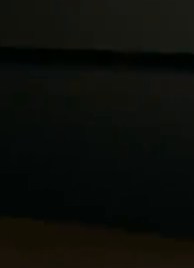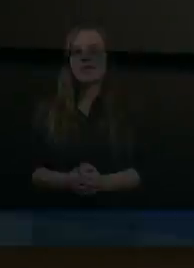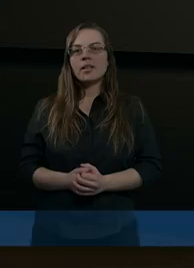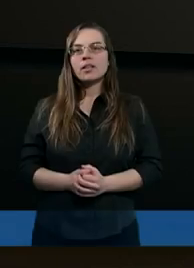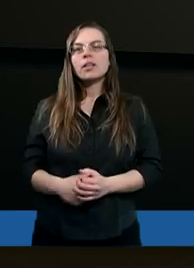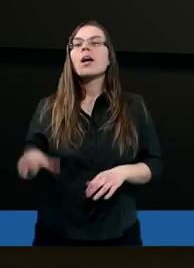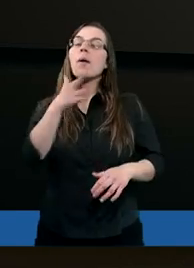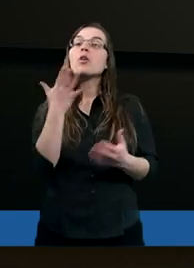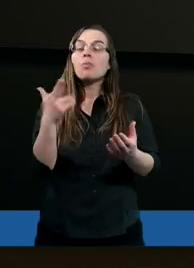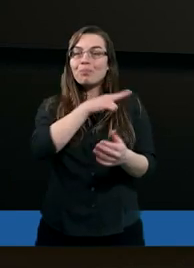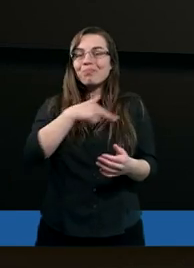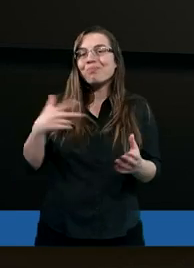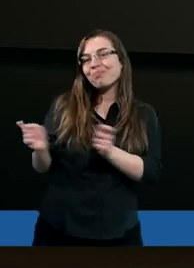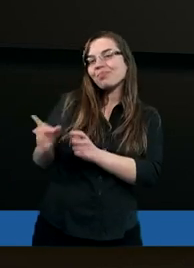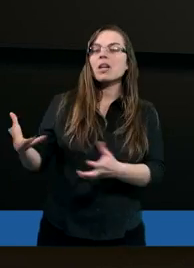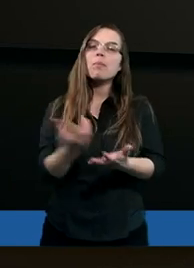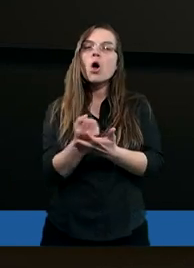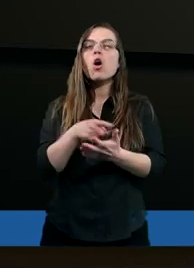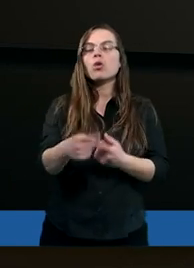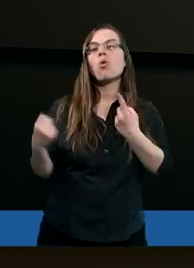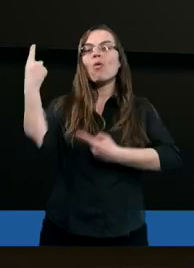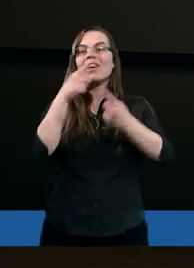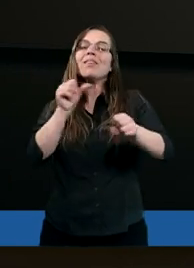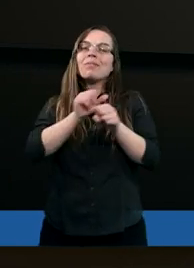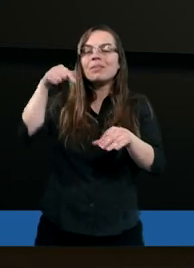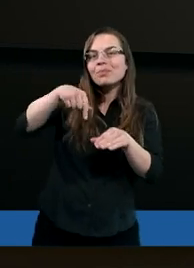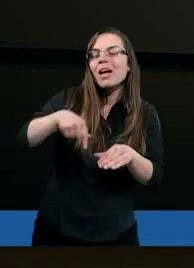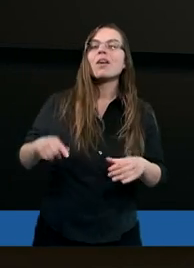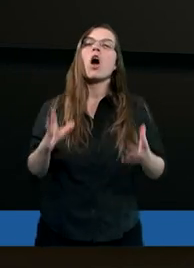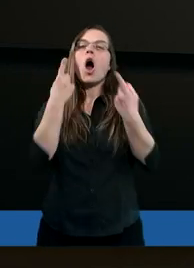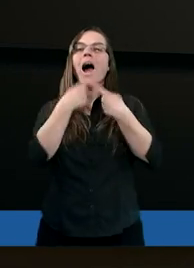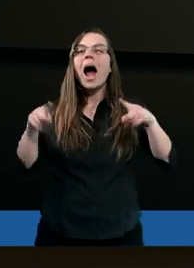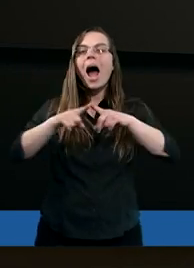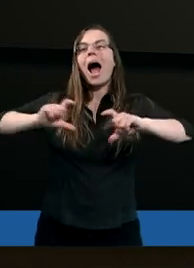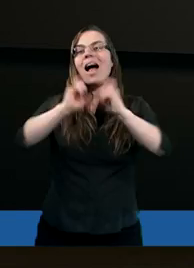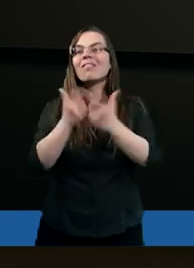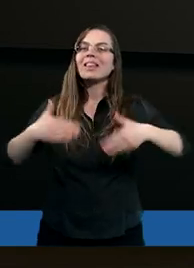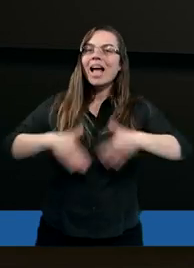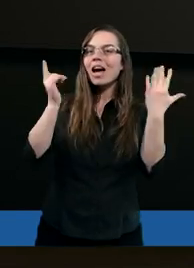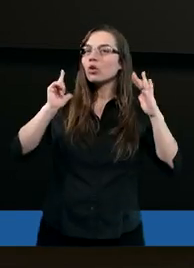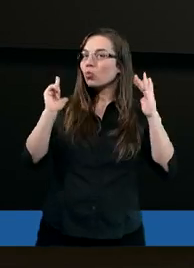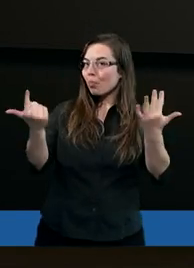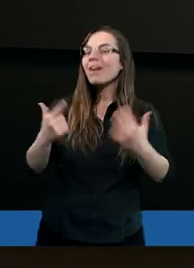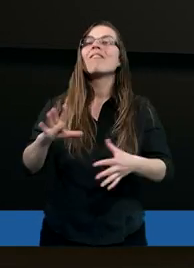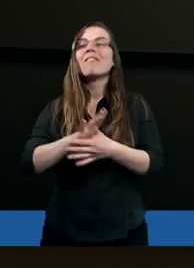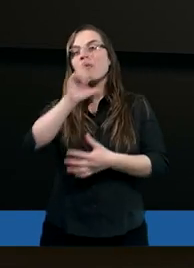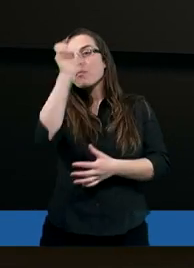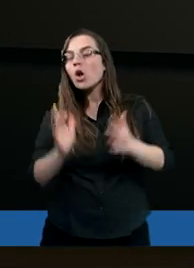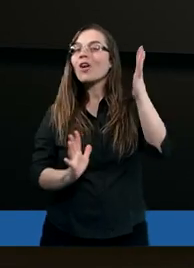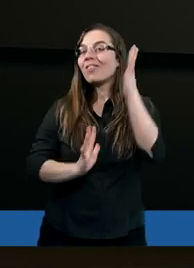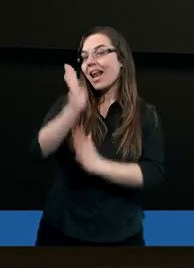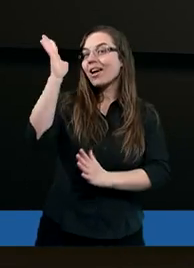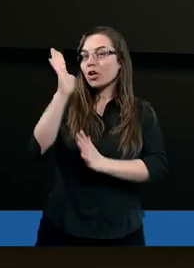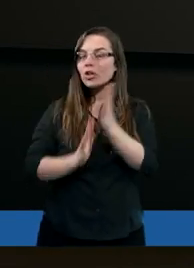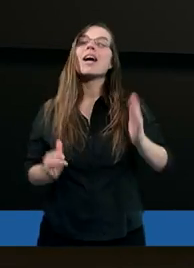My biorący udział w tym rozważaniu jesteśmy w kościele Adwentystów Dnia VII w Podkowie